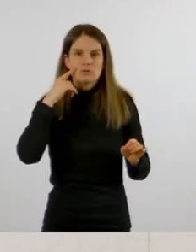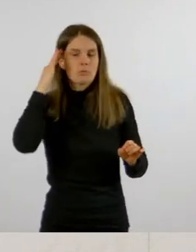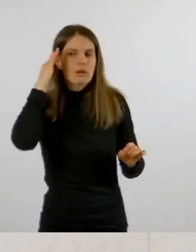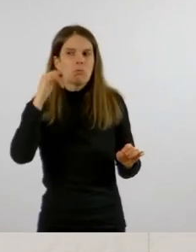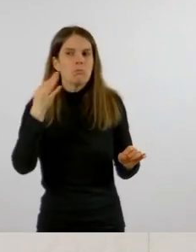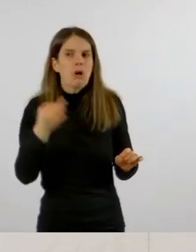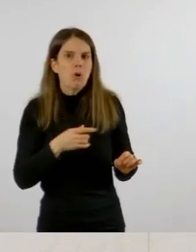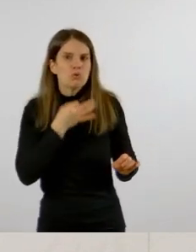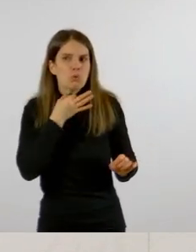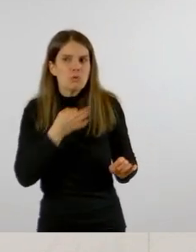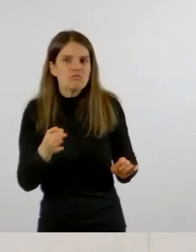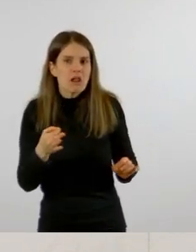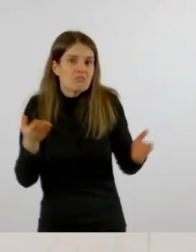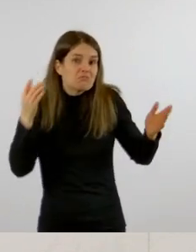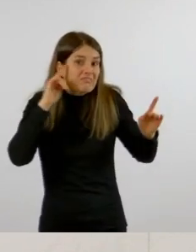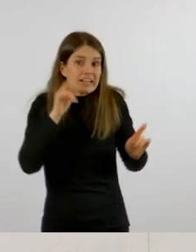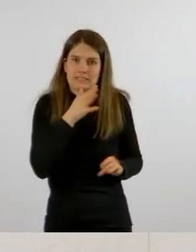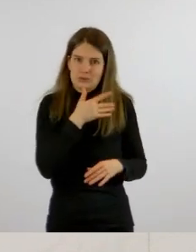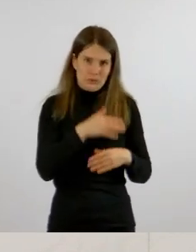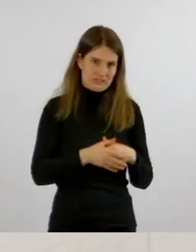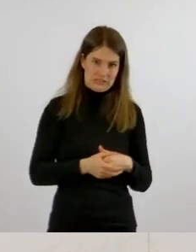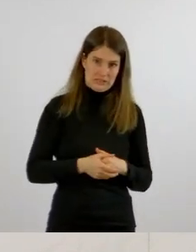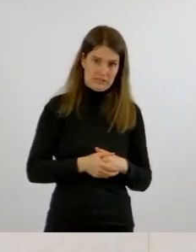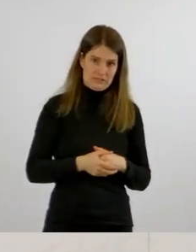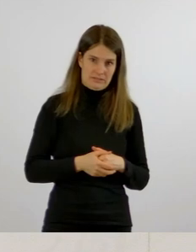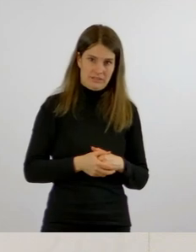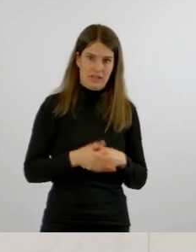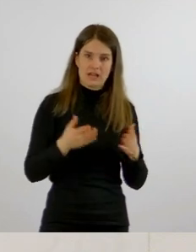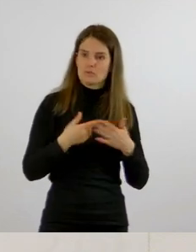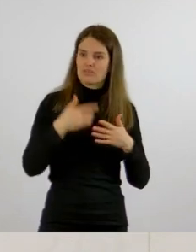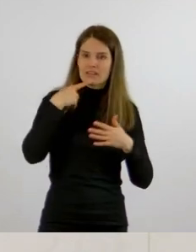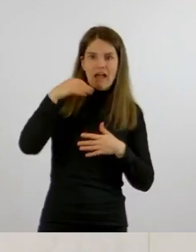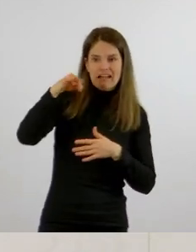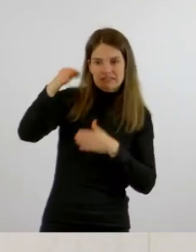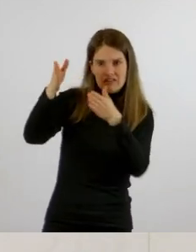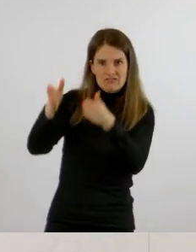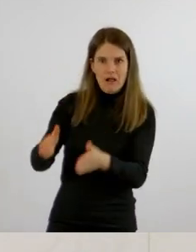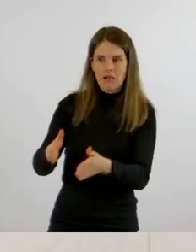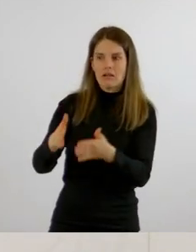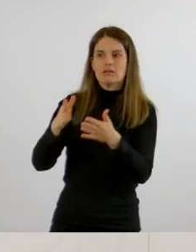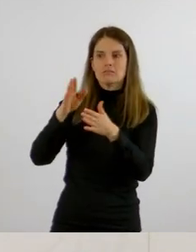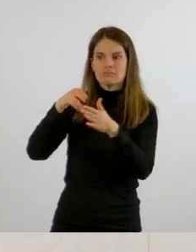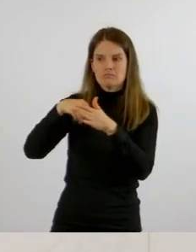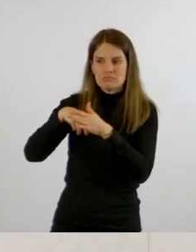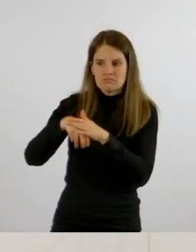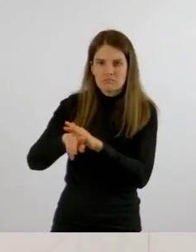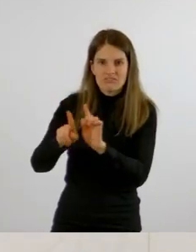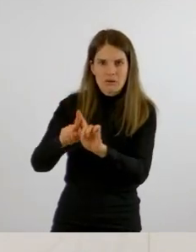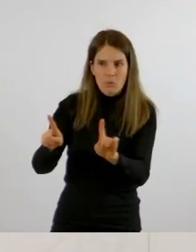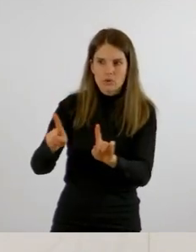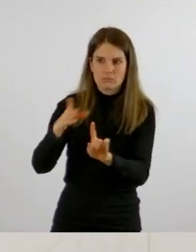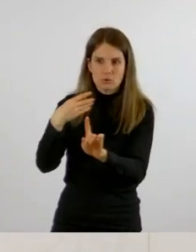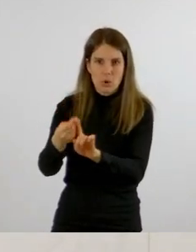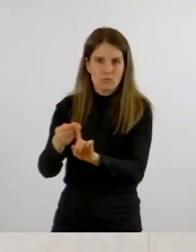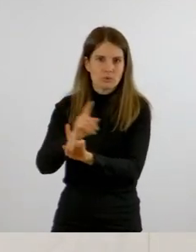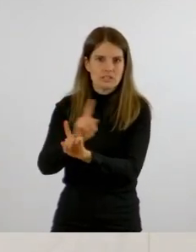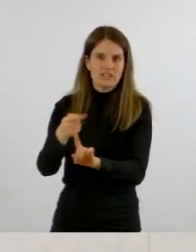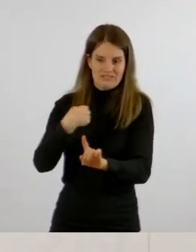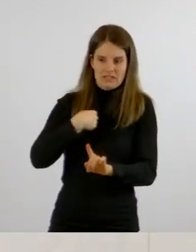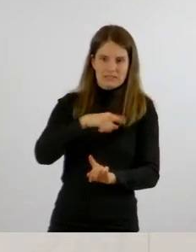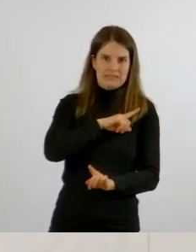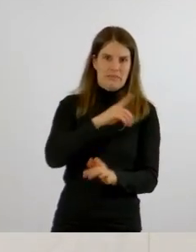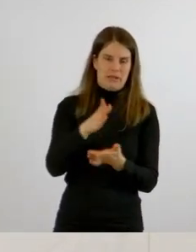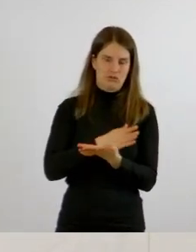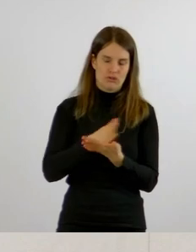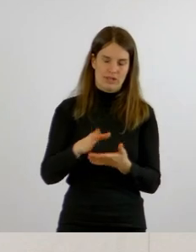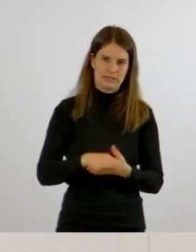im Einzelfall bestehende Verpflichtung aussprechen oder nicht, dann umsetzen. Ich komme zur zweiten